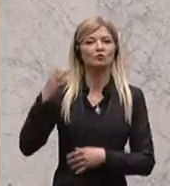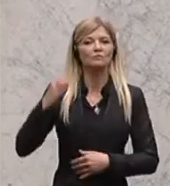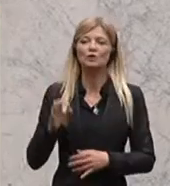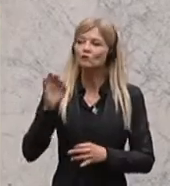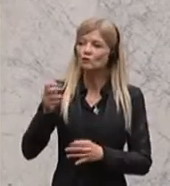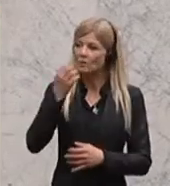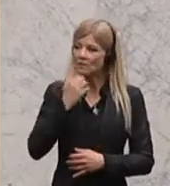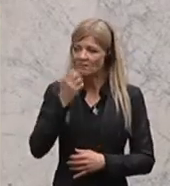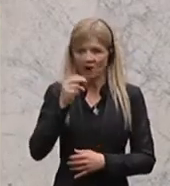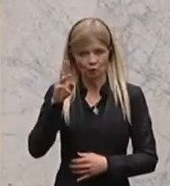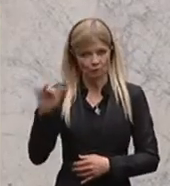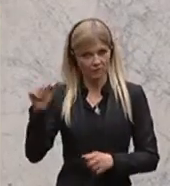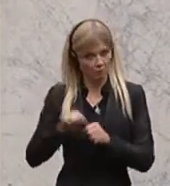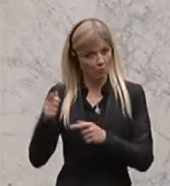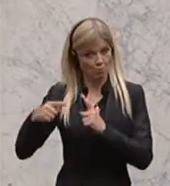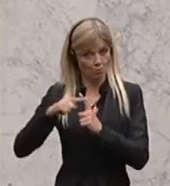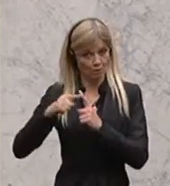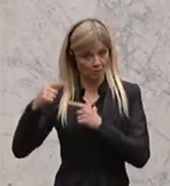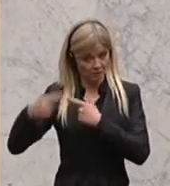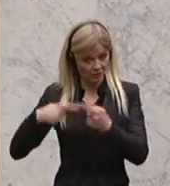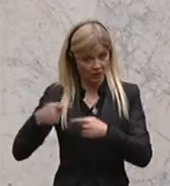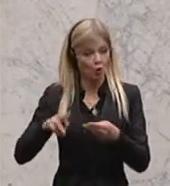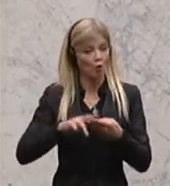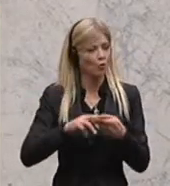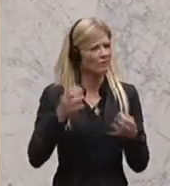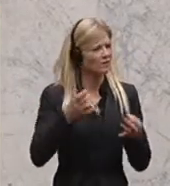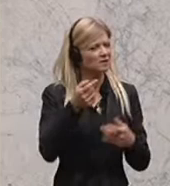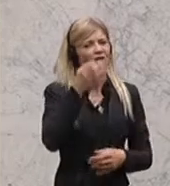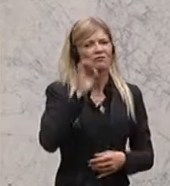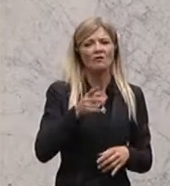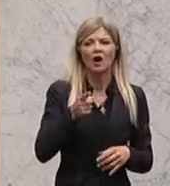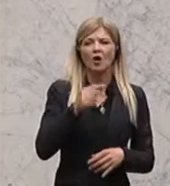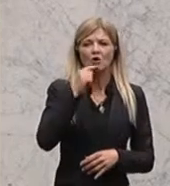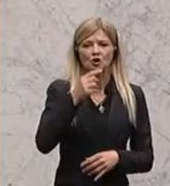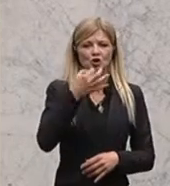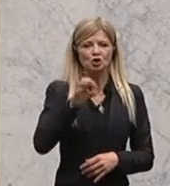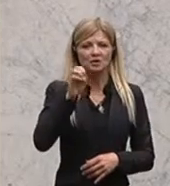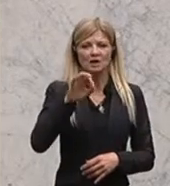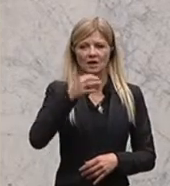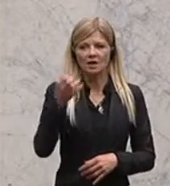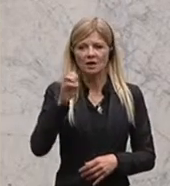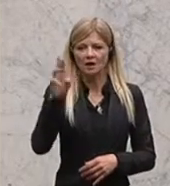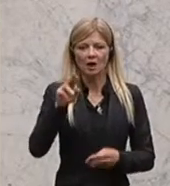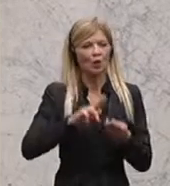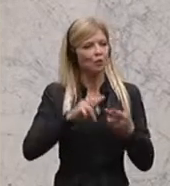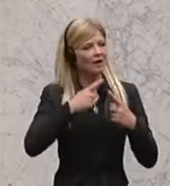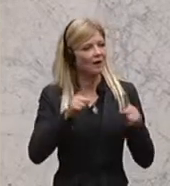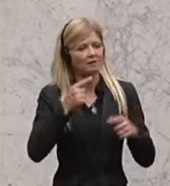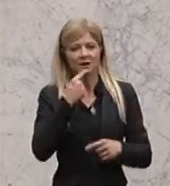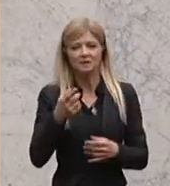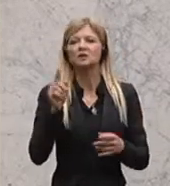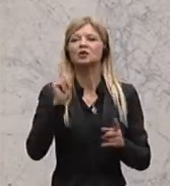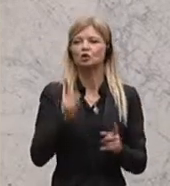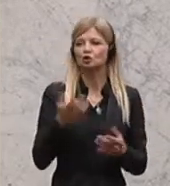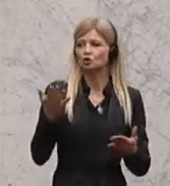positive Entwicklung. Es geht um die von der Frau Steger, aber auch anderen angesprochene Kompetenzerweiterung für die Ombudsstelle für